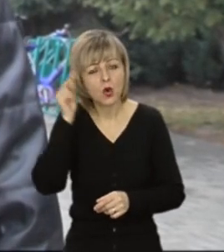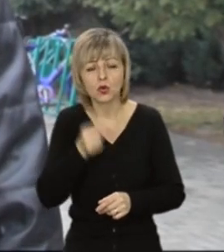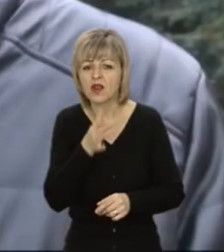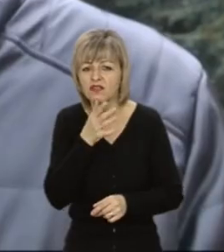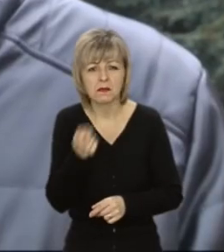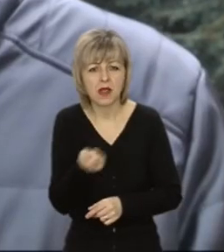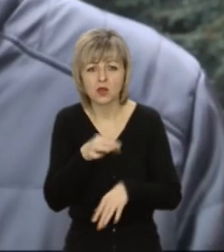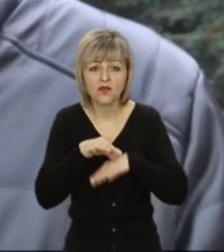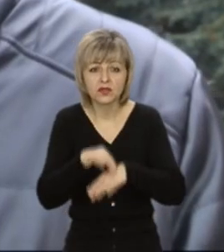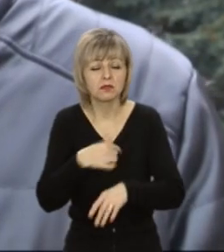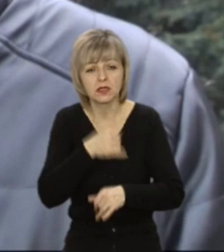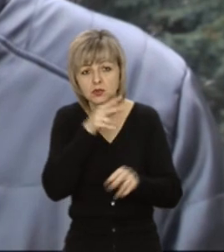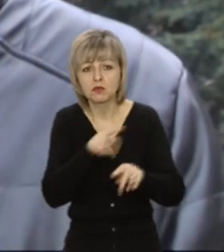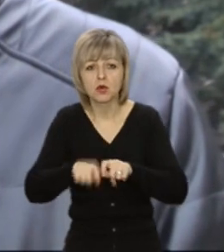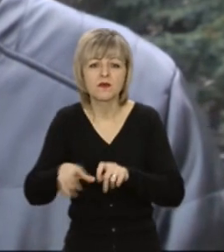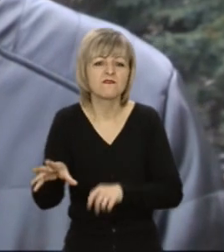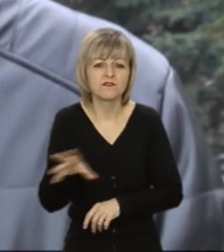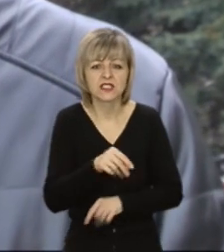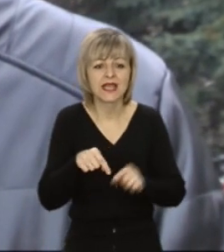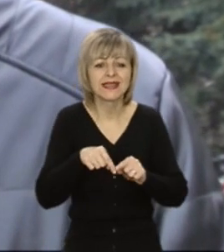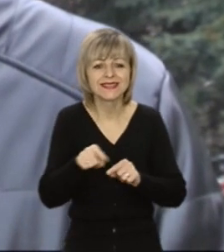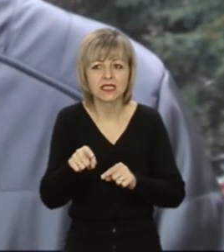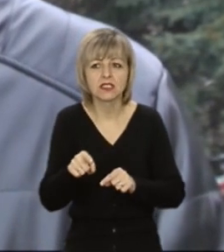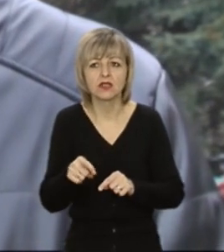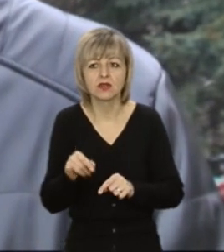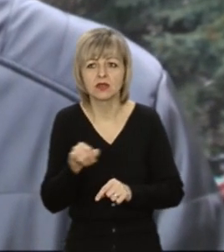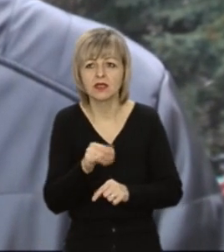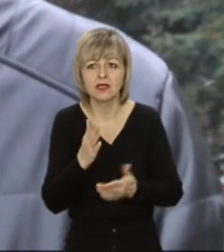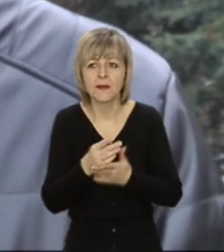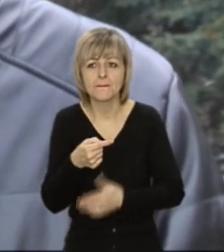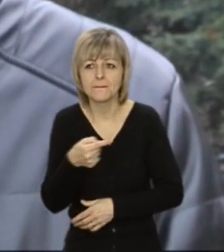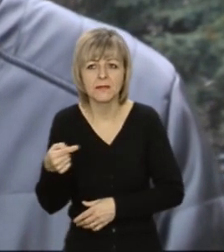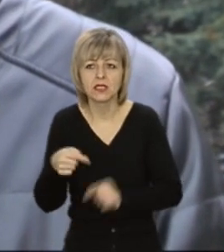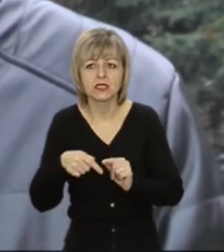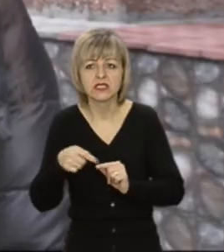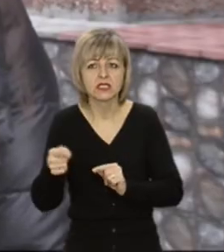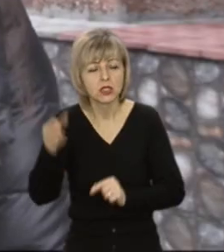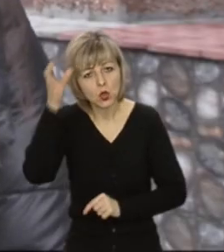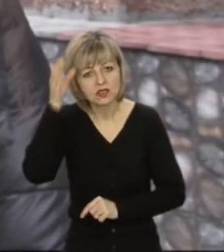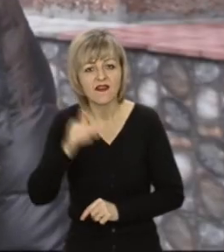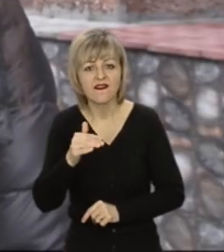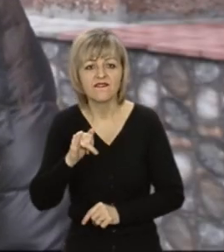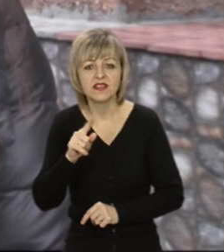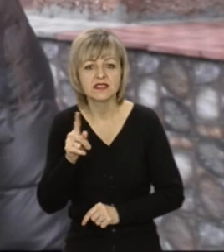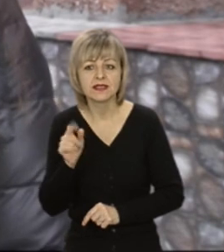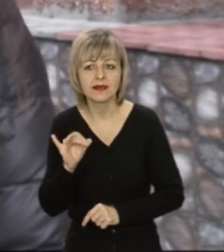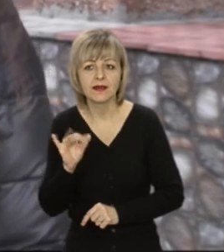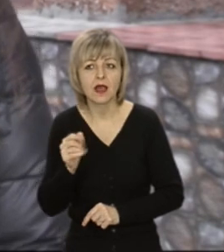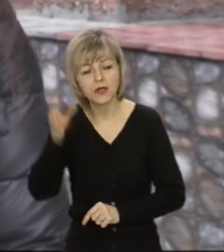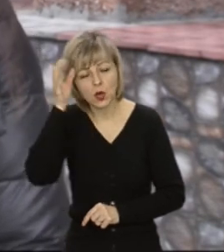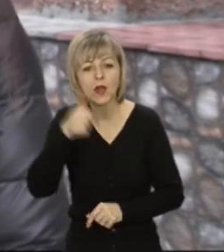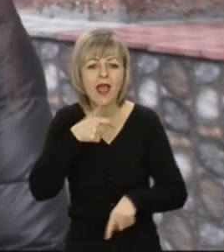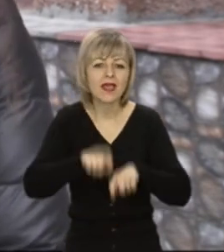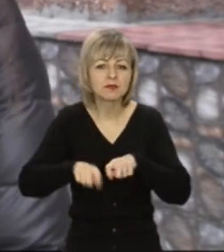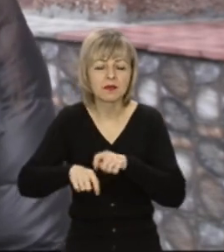дуже мало часу. Ми не можемо контролювати геть усе на дистанційному. В цьому є мінус на дистанційний освіт. Фізика є наука експериментальна